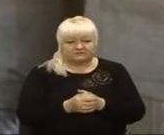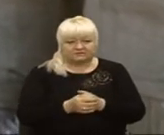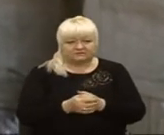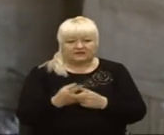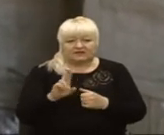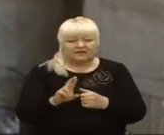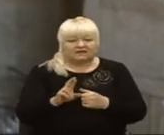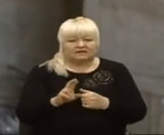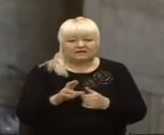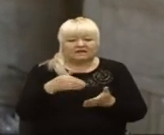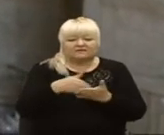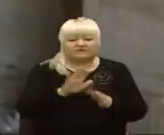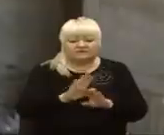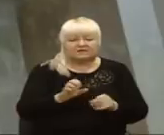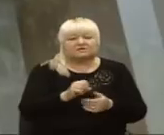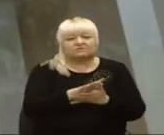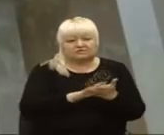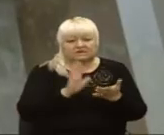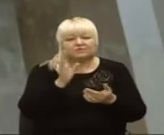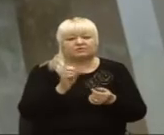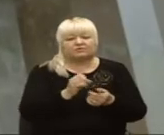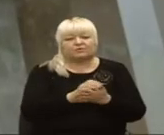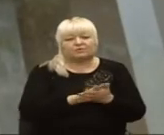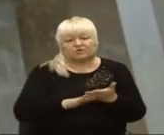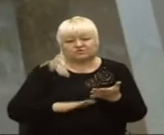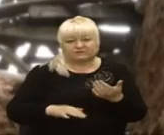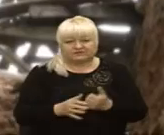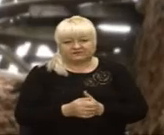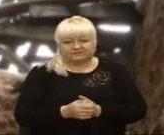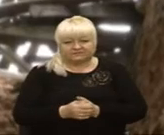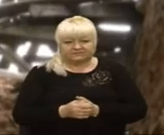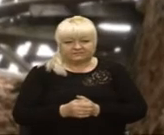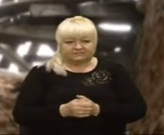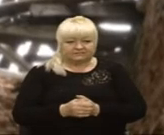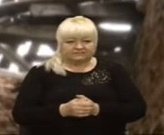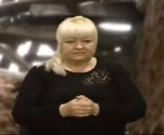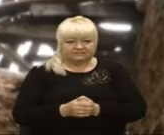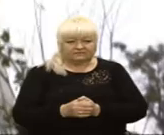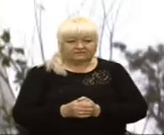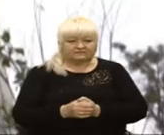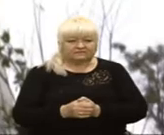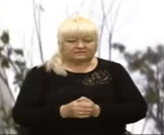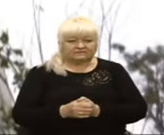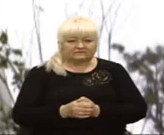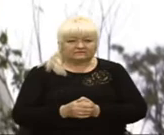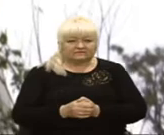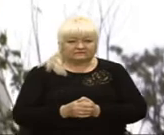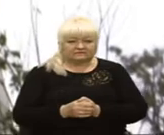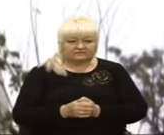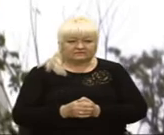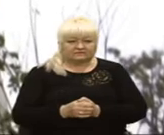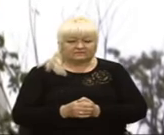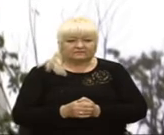відказуюся і далі буду продовжувати. Ірина Ферин, Роман Гнатишин, Анатолій Кірачук, новини на Суспільному, Львівщина.